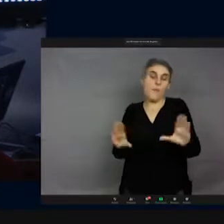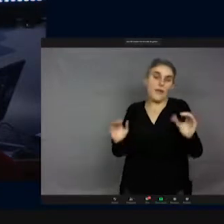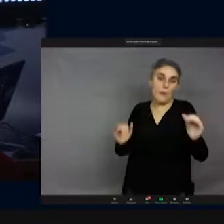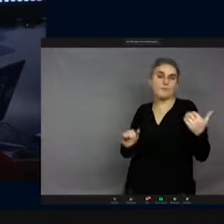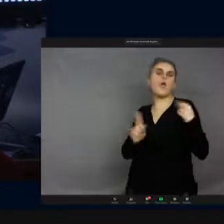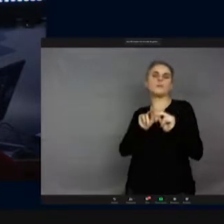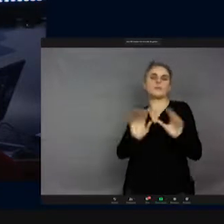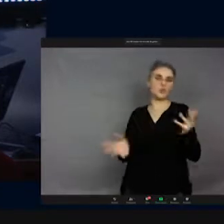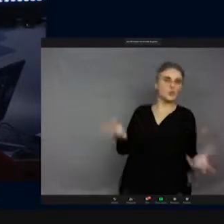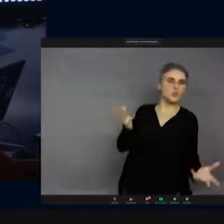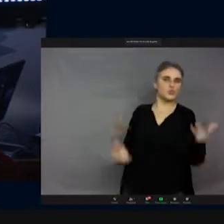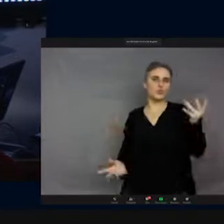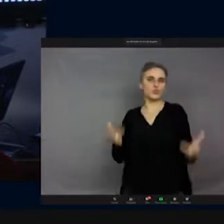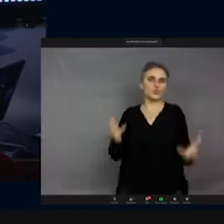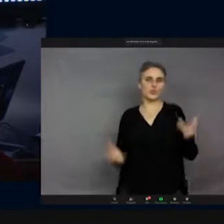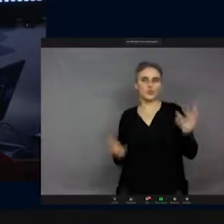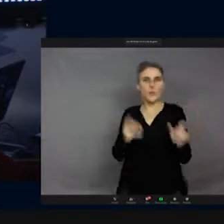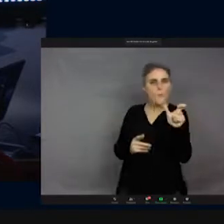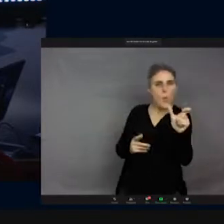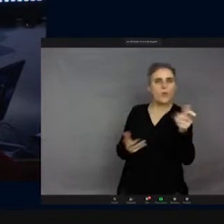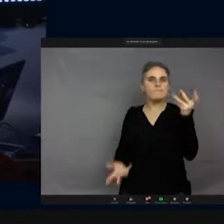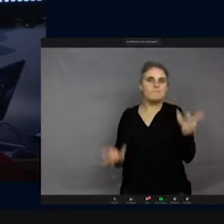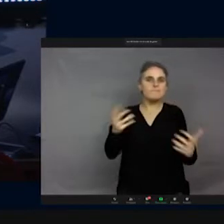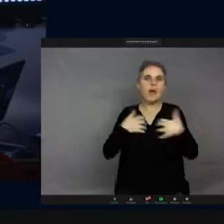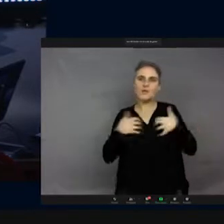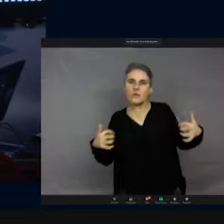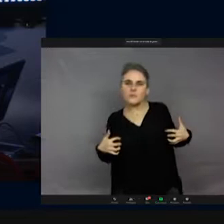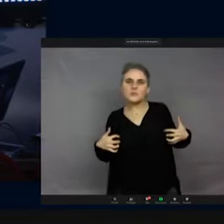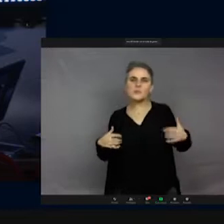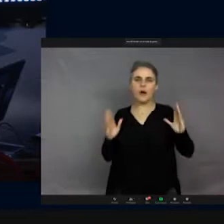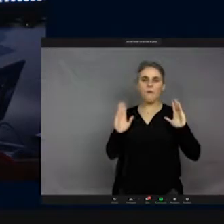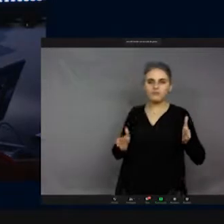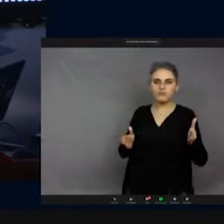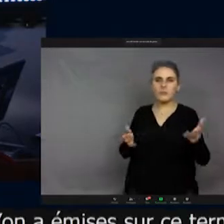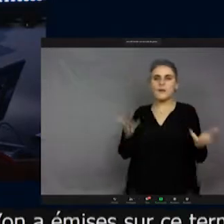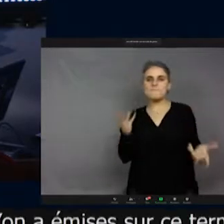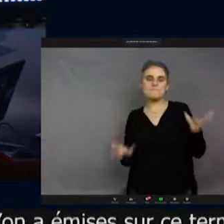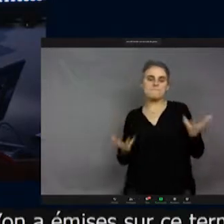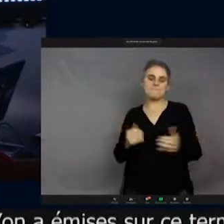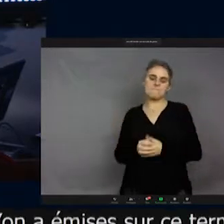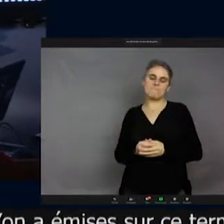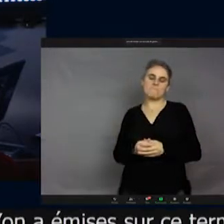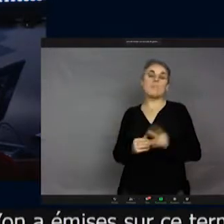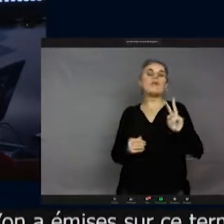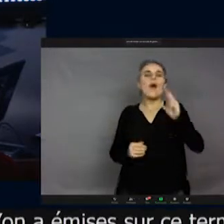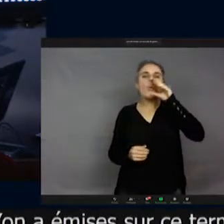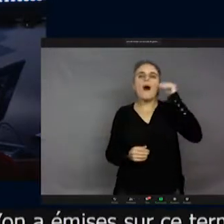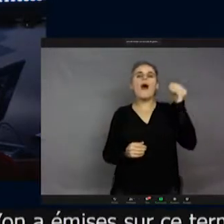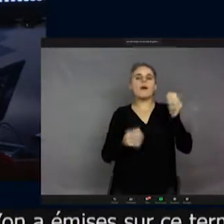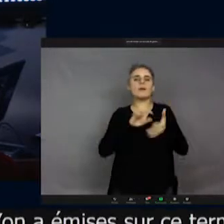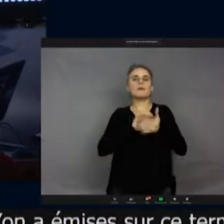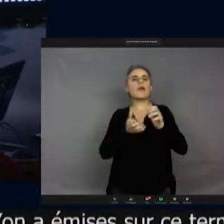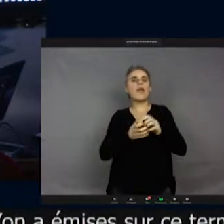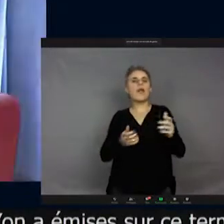émis sur ce terme sentient. Voilà. C'est compliqué pour les humains de se projeter en tant que non